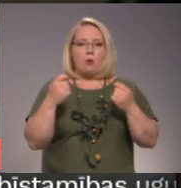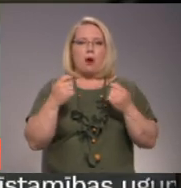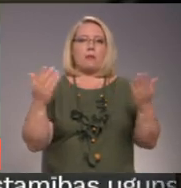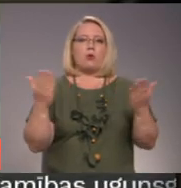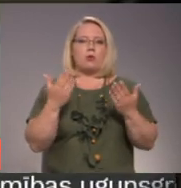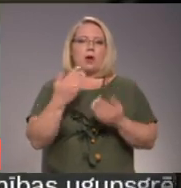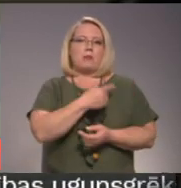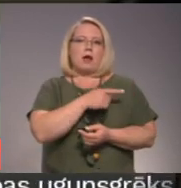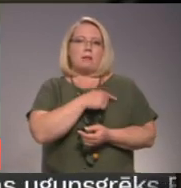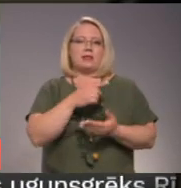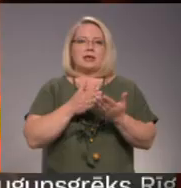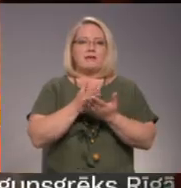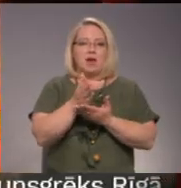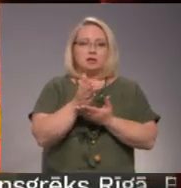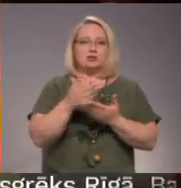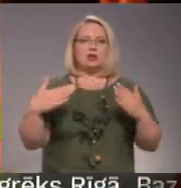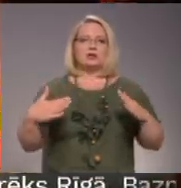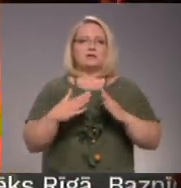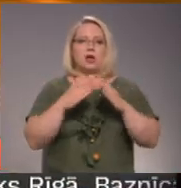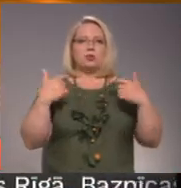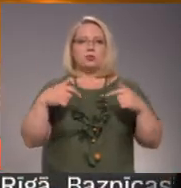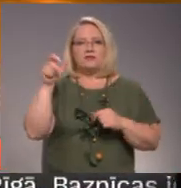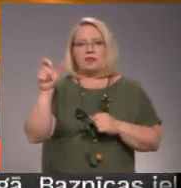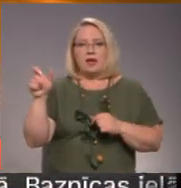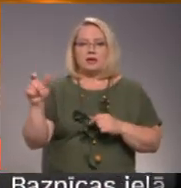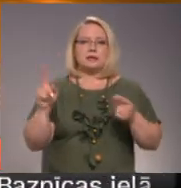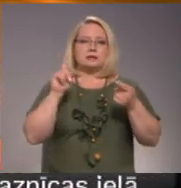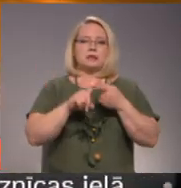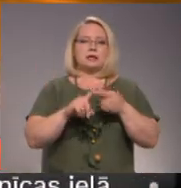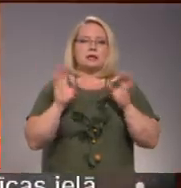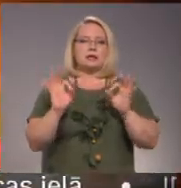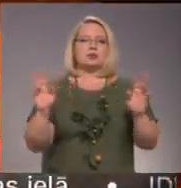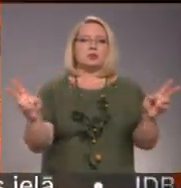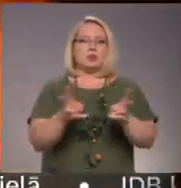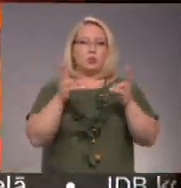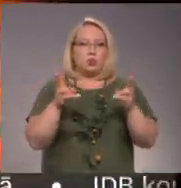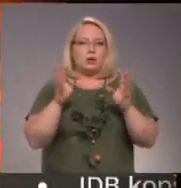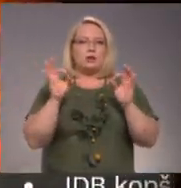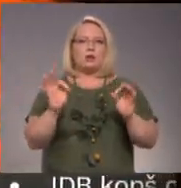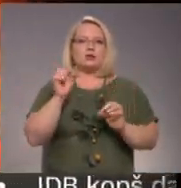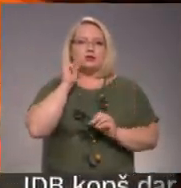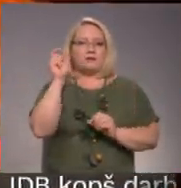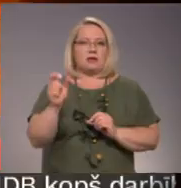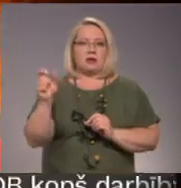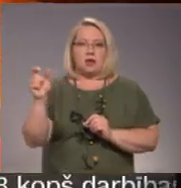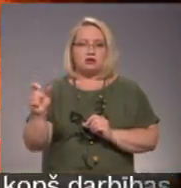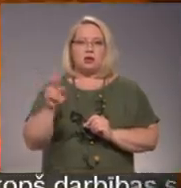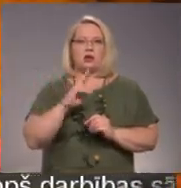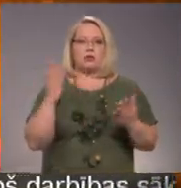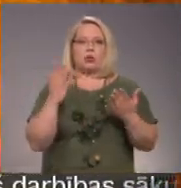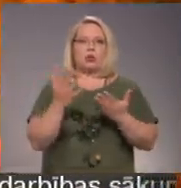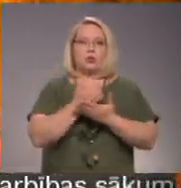mediķiem ir vērts, šie svētkus vienētāji saistīti ar uguni. Lielākoties vīrieši, kuri ir